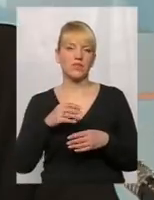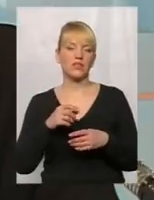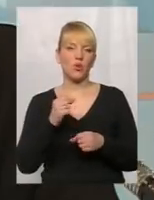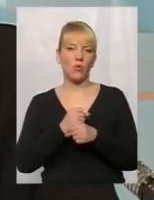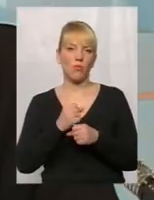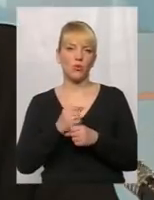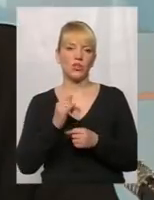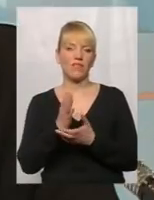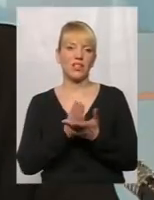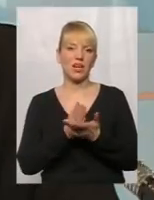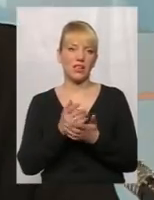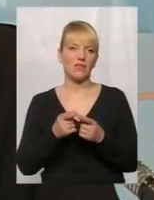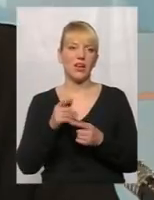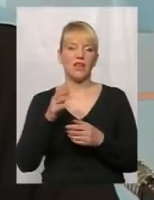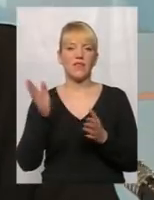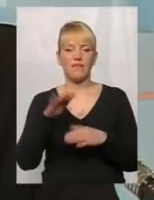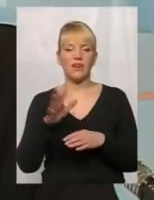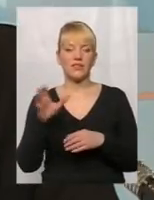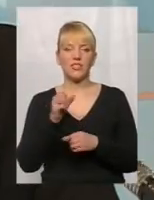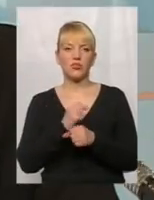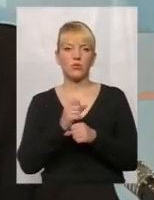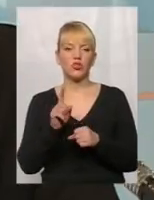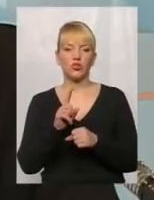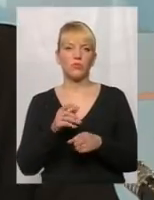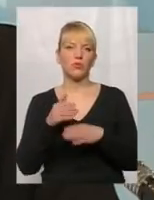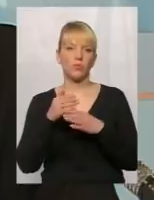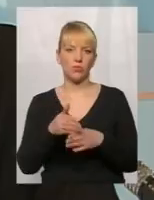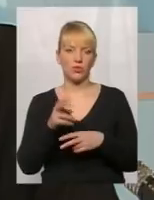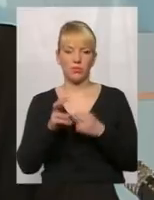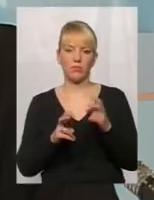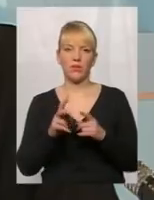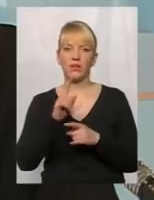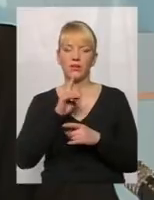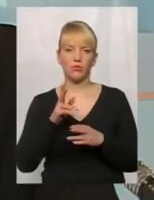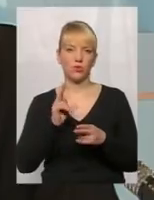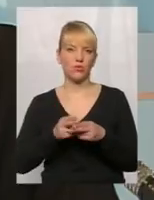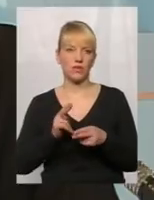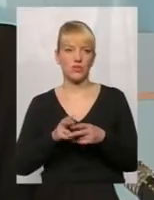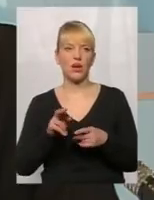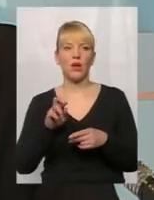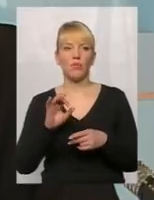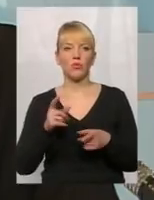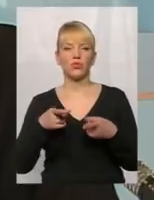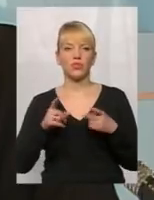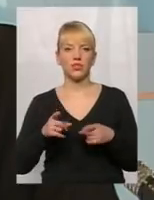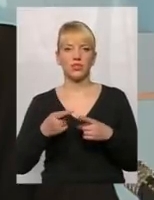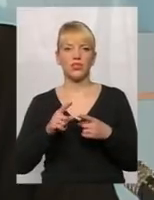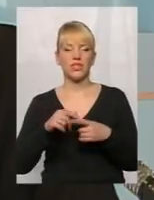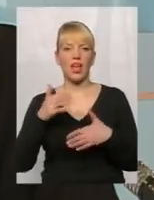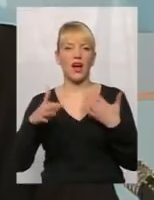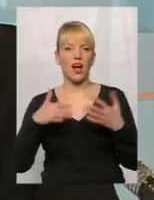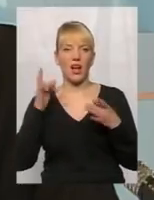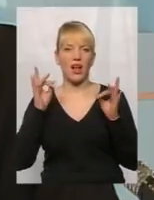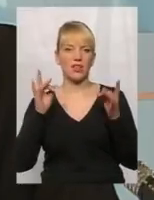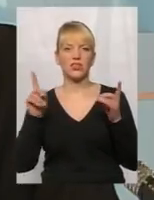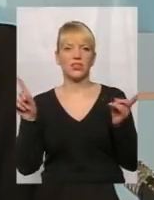давайте зробимо все, чим ми можемо допомогти підприємству, і давайте не будемо заважати, тому що дійсно оці галаси, які сьогодні